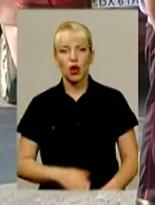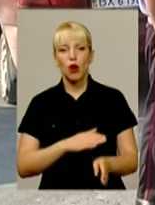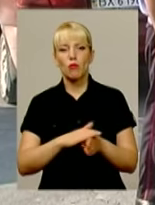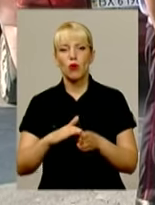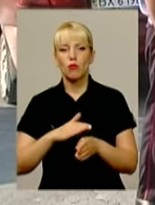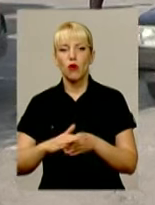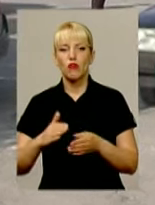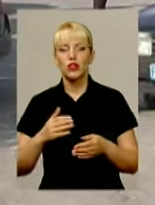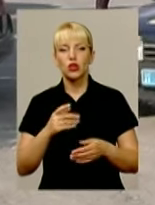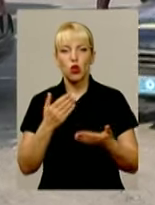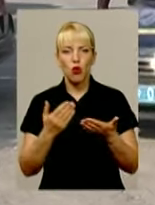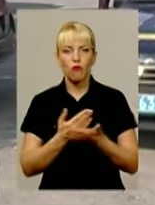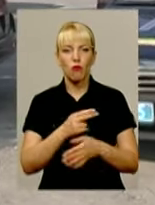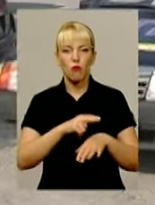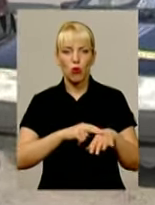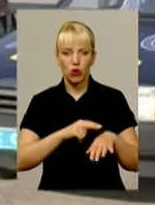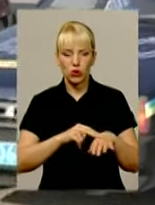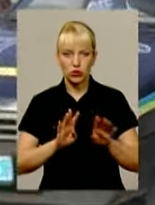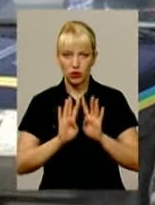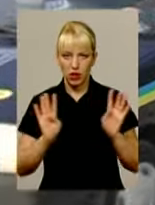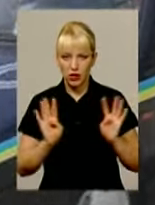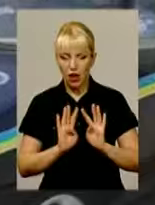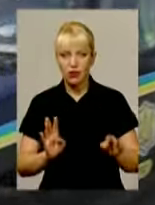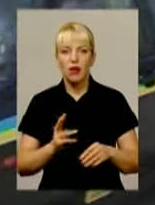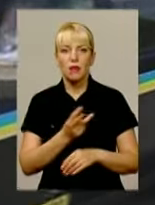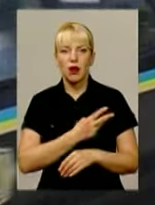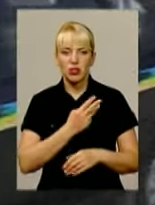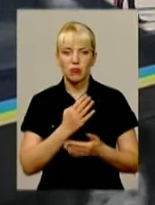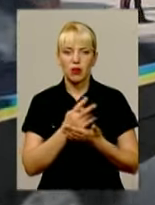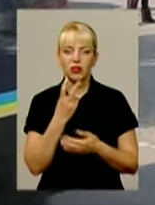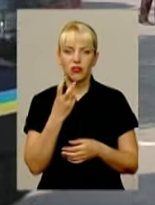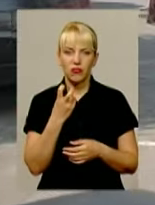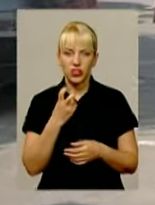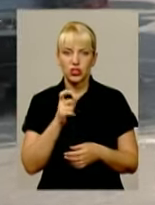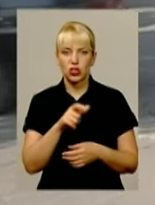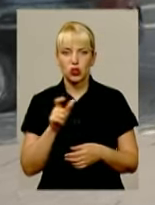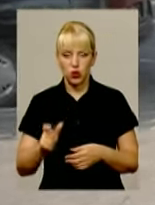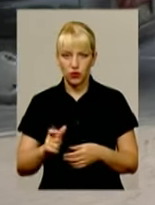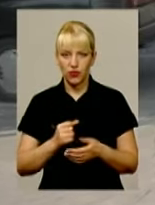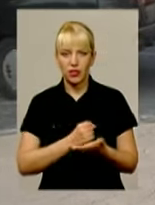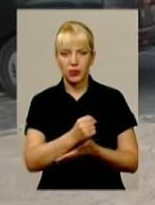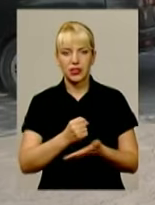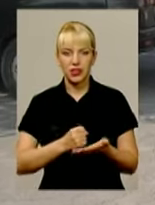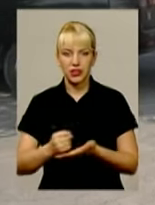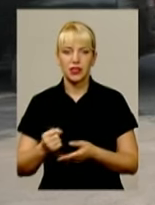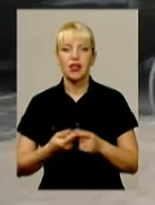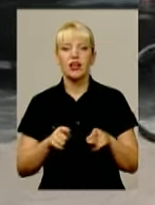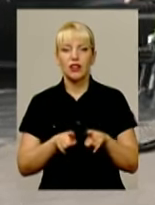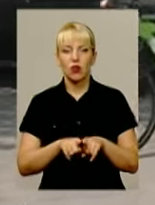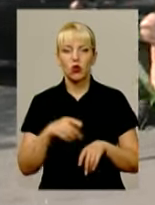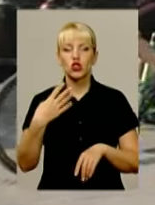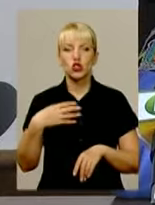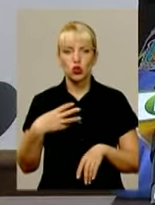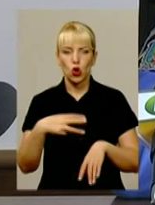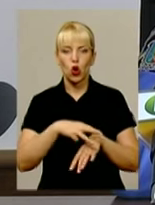патрульної поліції у Хмельницькому уже виявили бажання майже дві сотні претендентів. Серед них і до 40 міліціонерів, каже Валерій